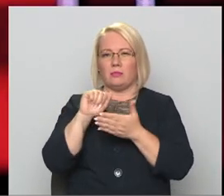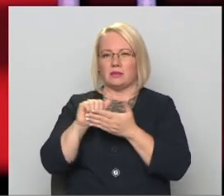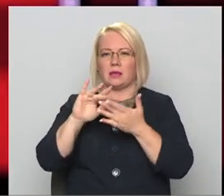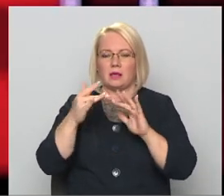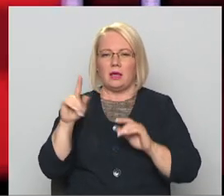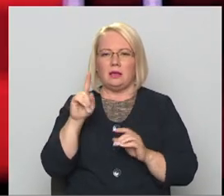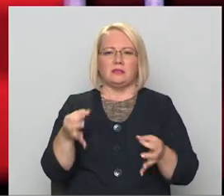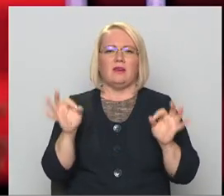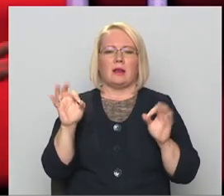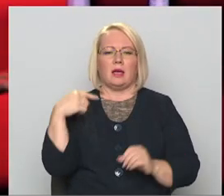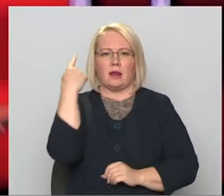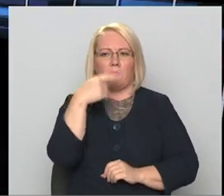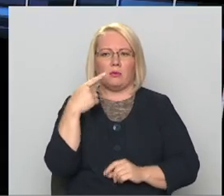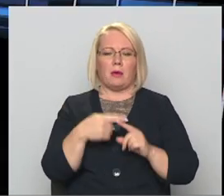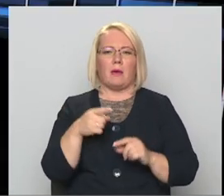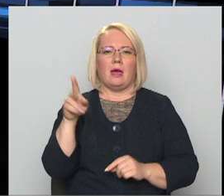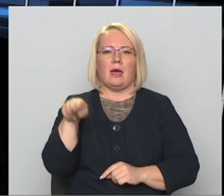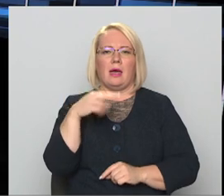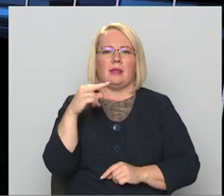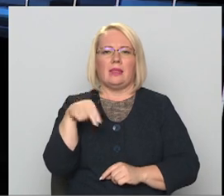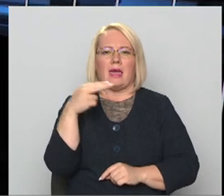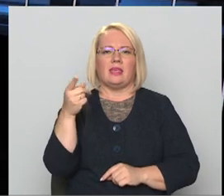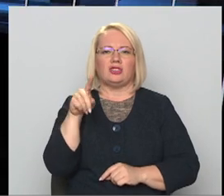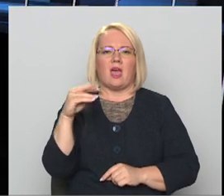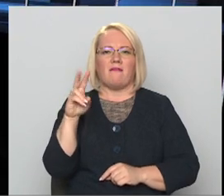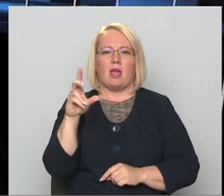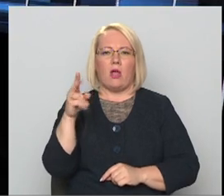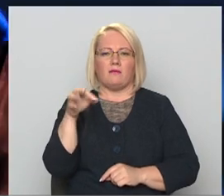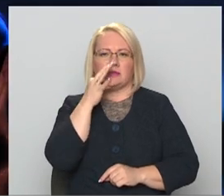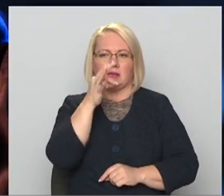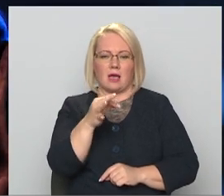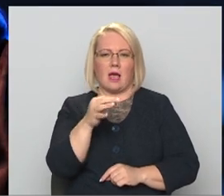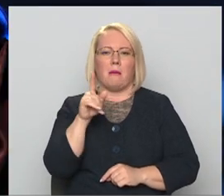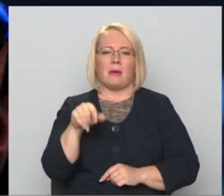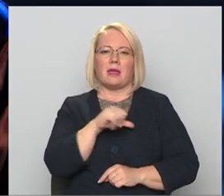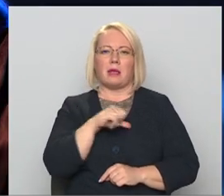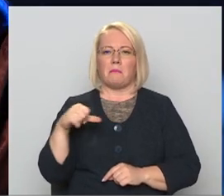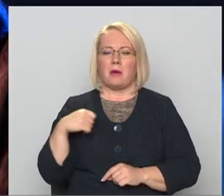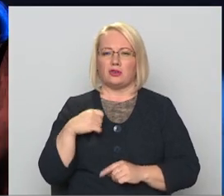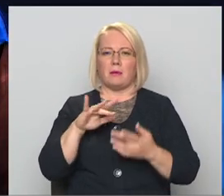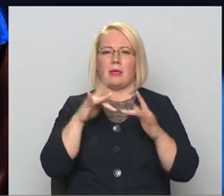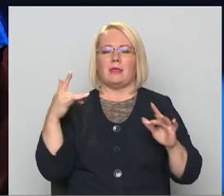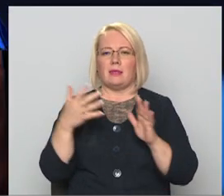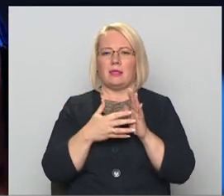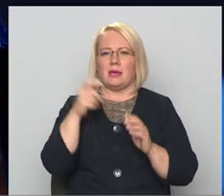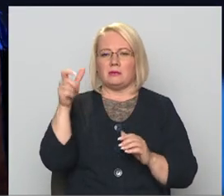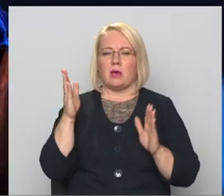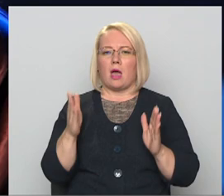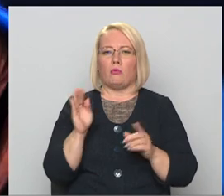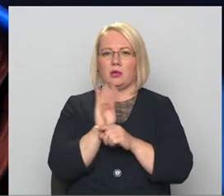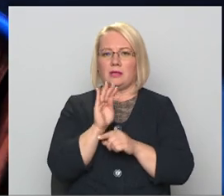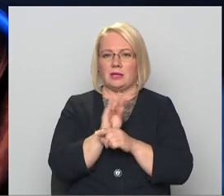atzina mārketinga eksperts Denis Ševeļels. Taču arī pašiem sociālo tīklu lietotājiem jābūt kritiskiem, atzīstu speciālistu un likumdevēji.